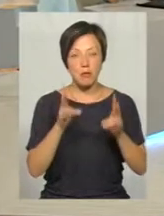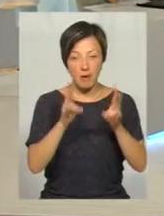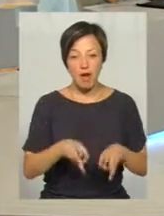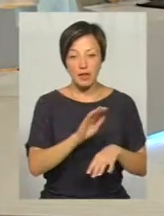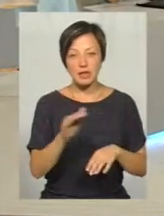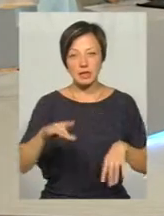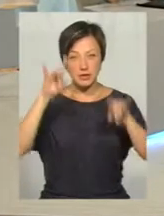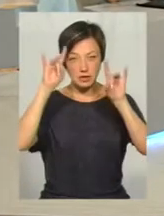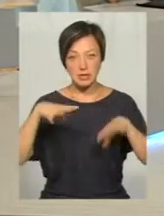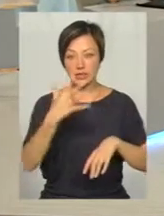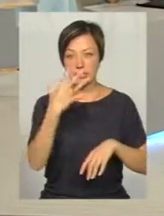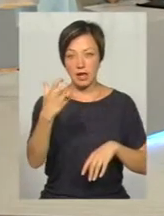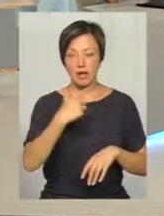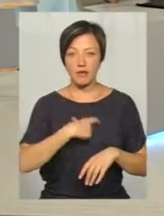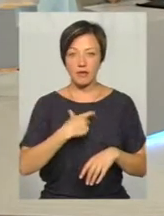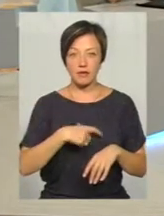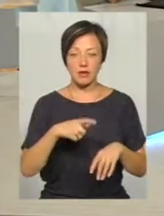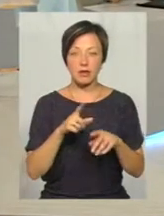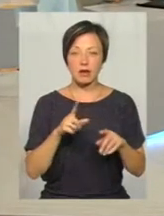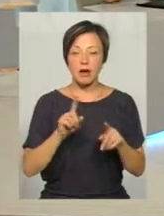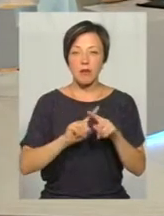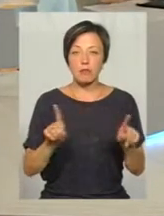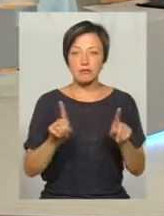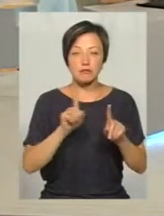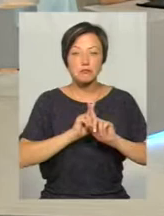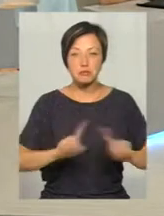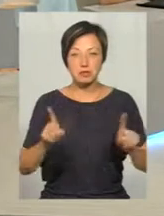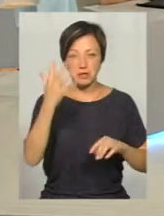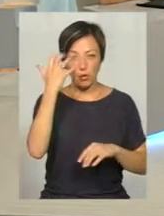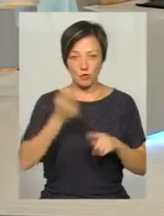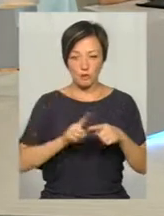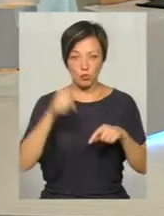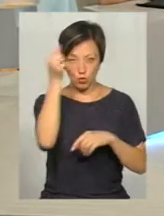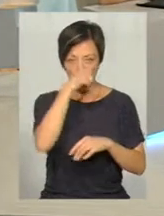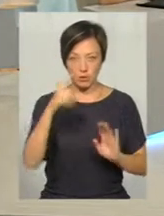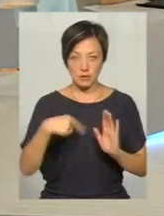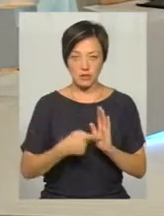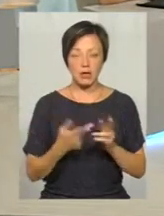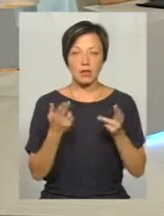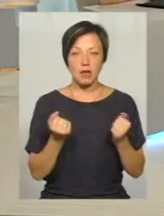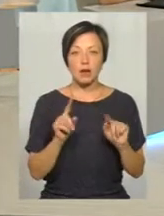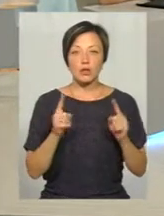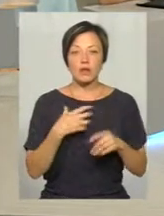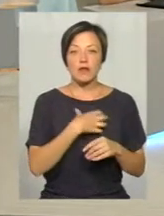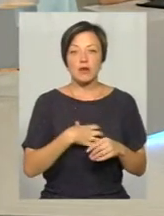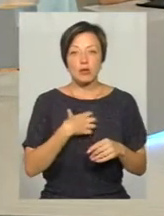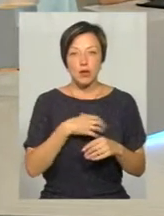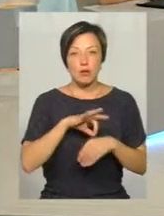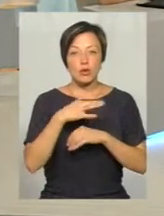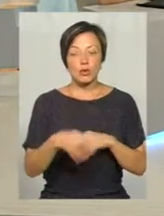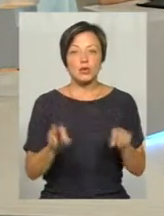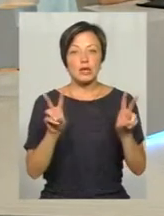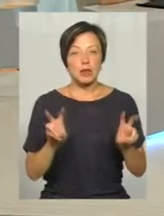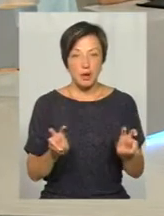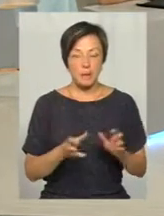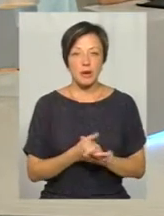від екстремальних селфі чи інших екстремальних захоплень от цьому році, пані Світлана? Так, це дуже актуальна і болюча тема.